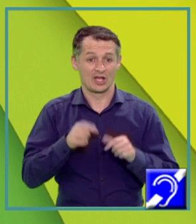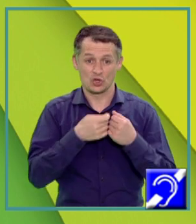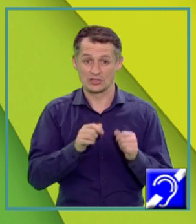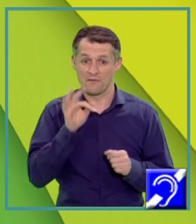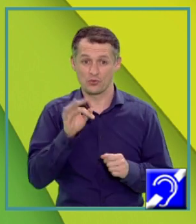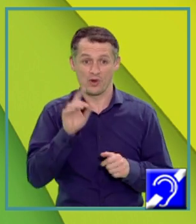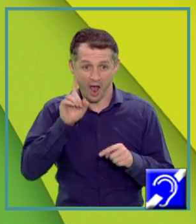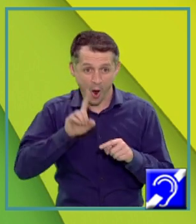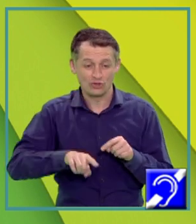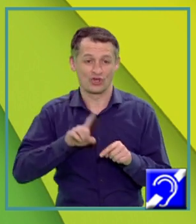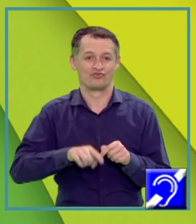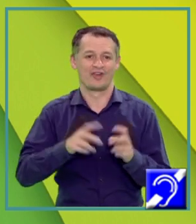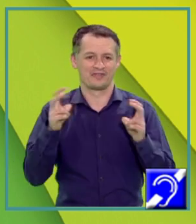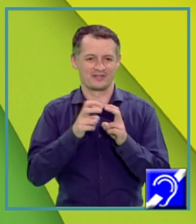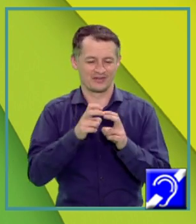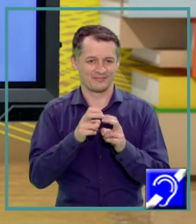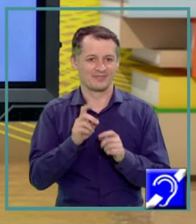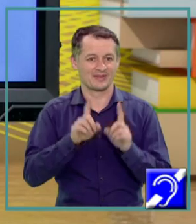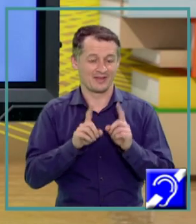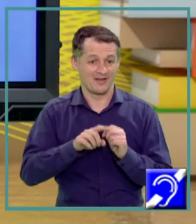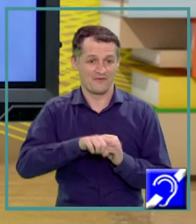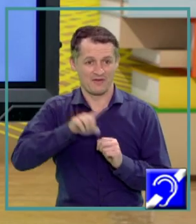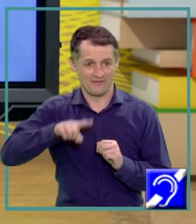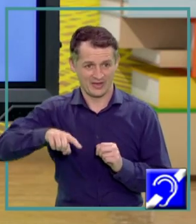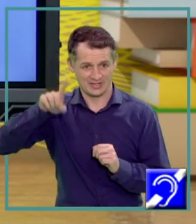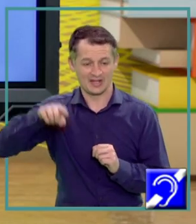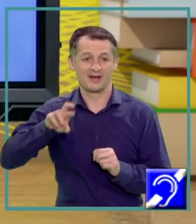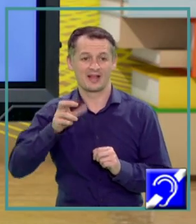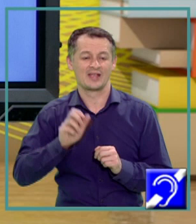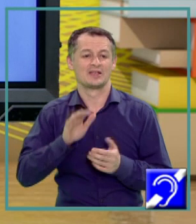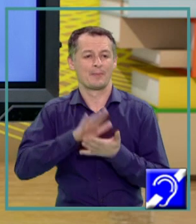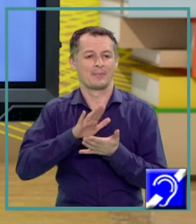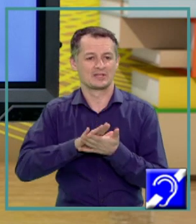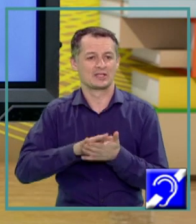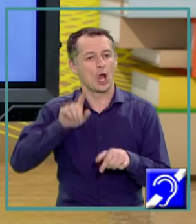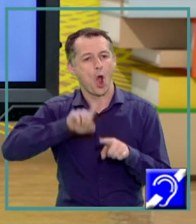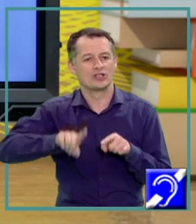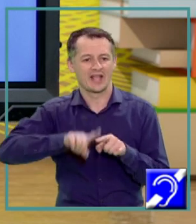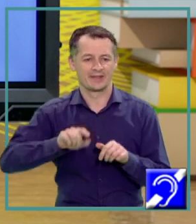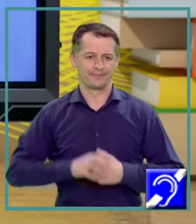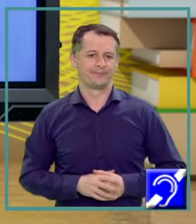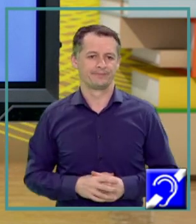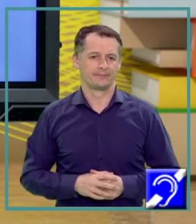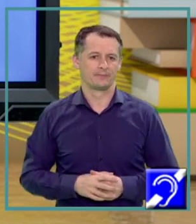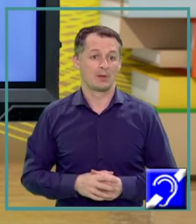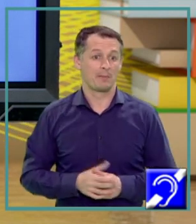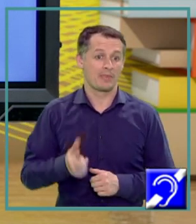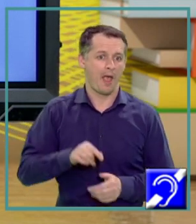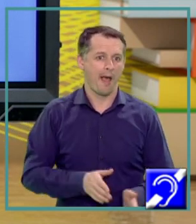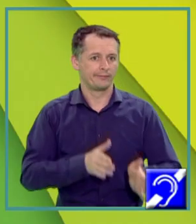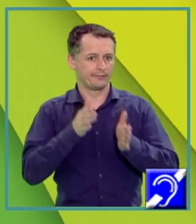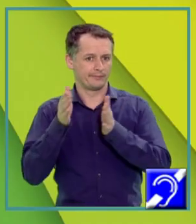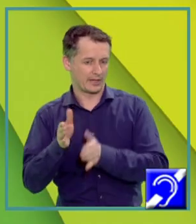fotonii au aceeași energie, adică frecvența radiației, este menținută constantă. Pe de altă parte,